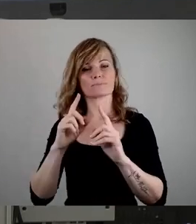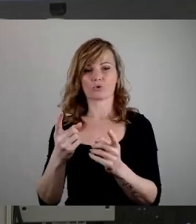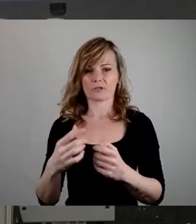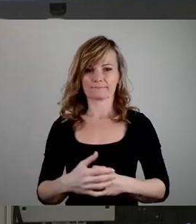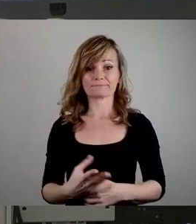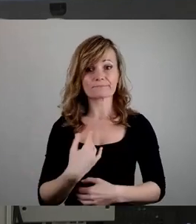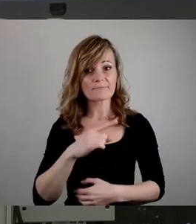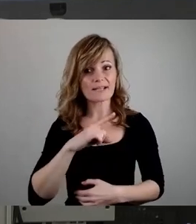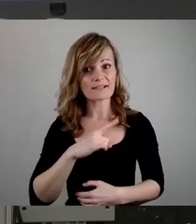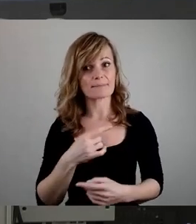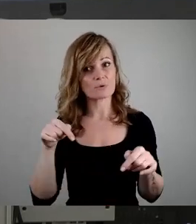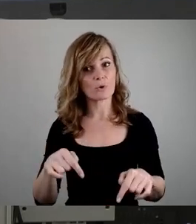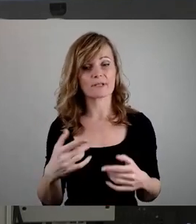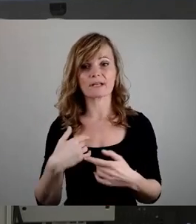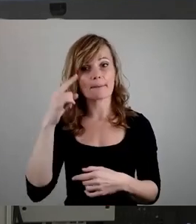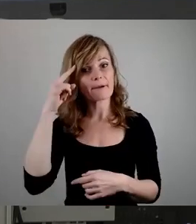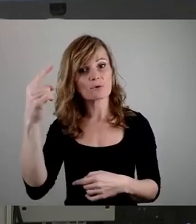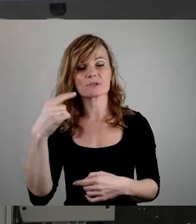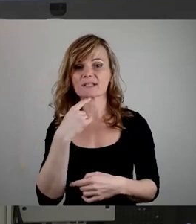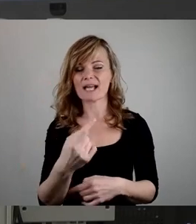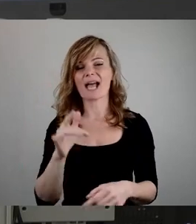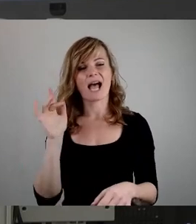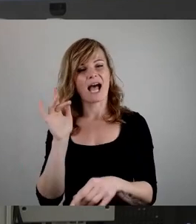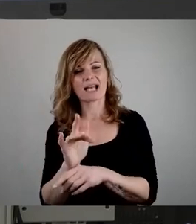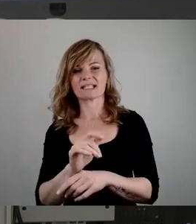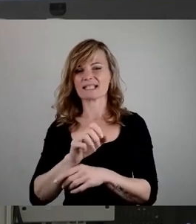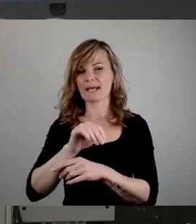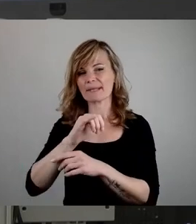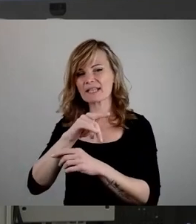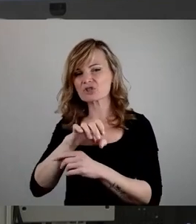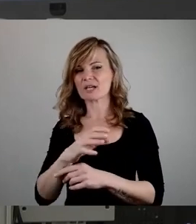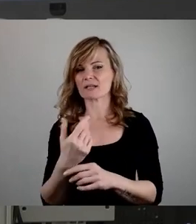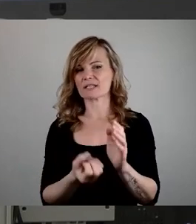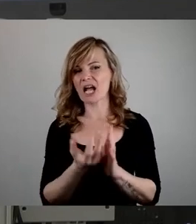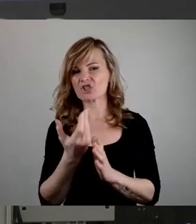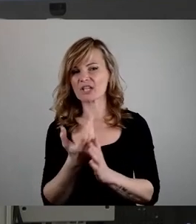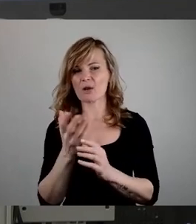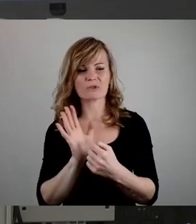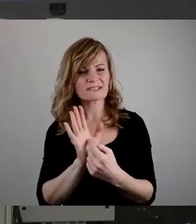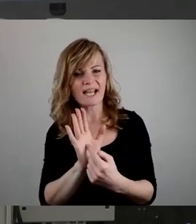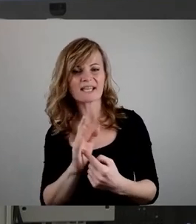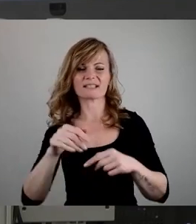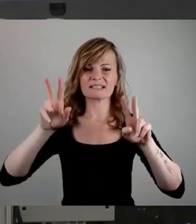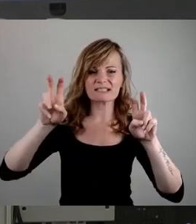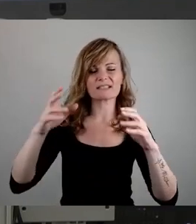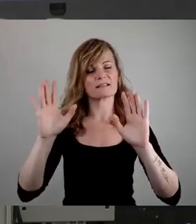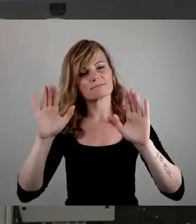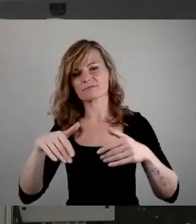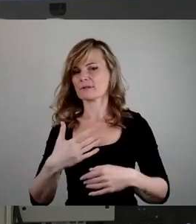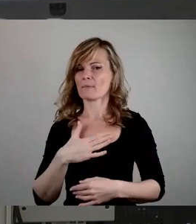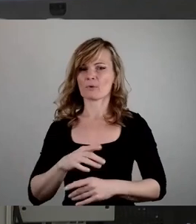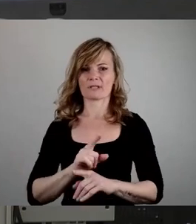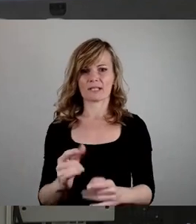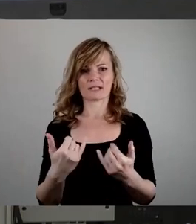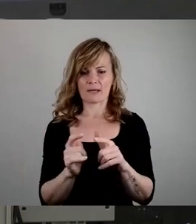heute bewusst entschieden, antisemitischen Darstellungen weder zu zeigen noch im Detail zu zitieren. Ich will Ihnen in diesem Podium